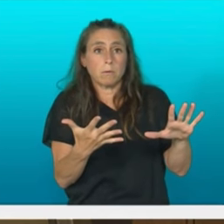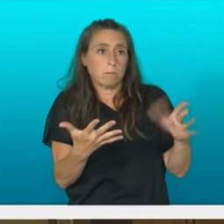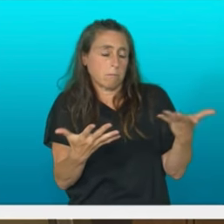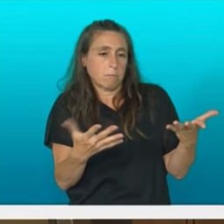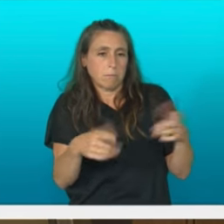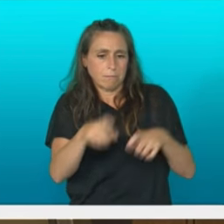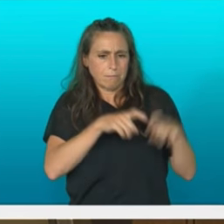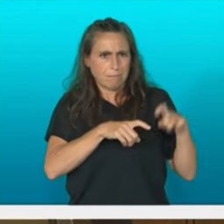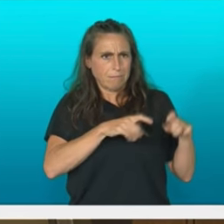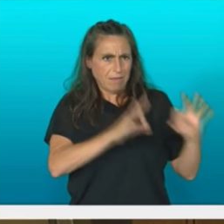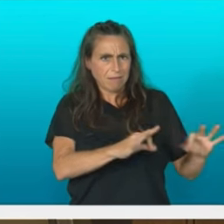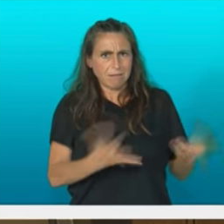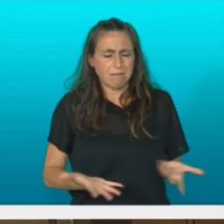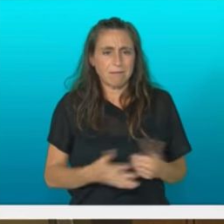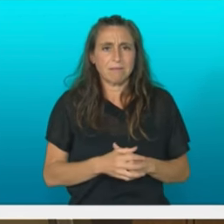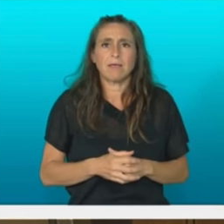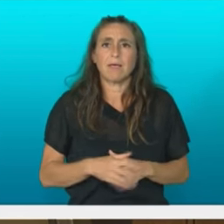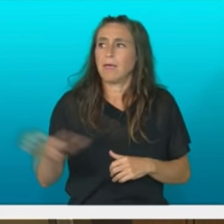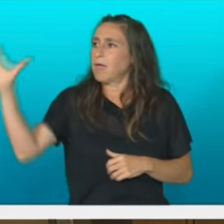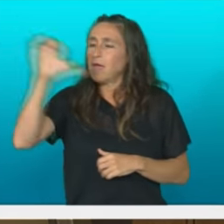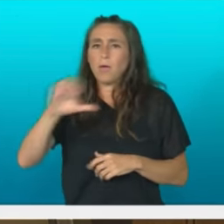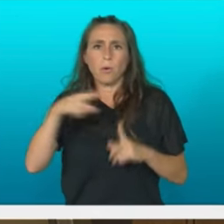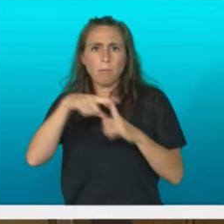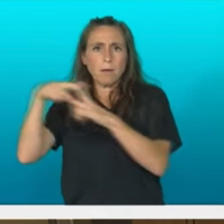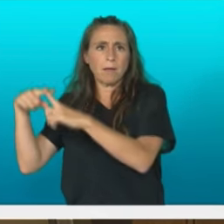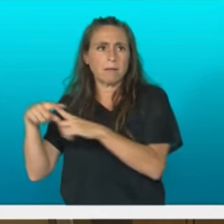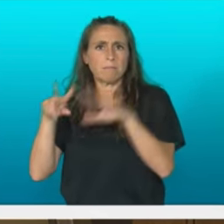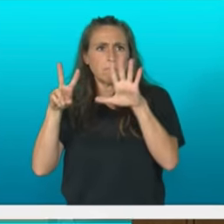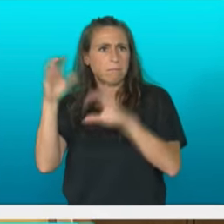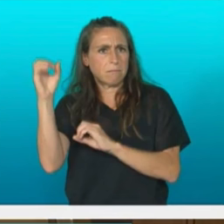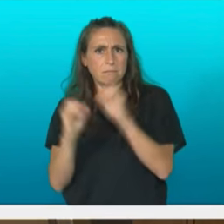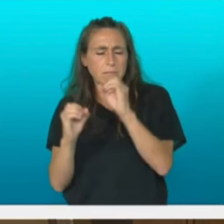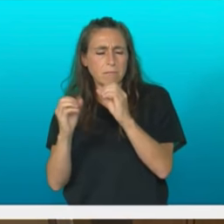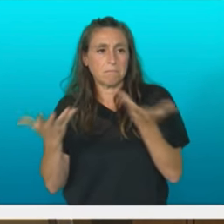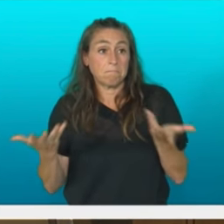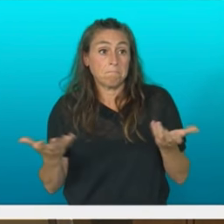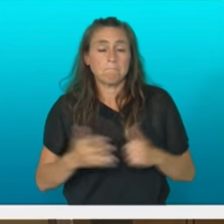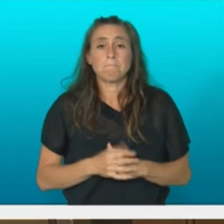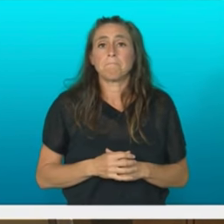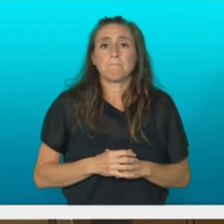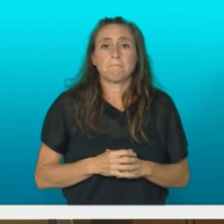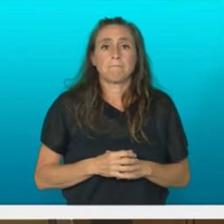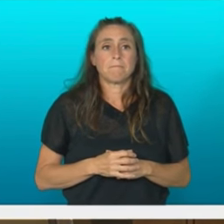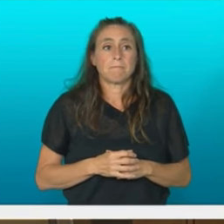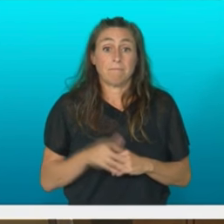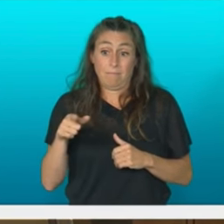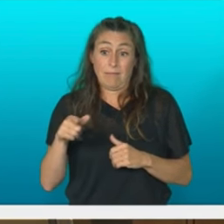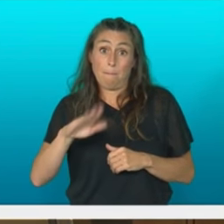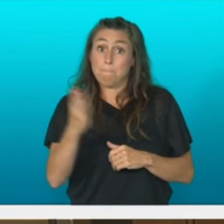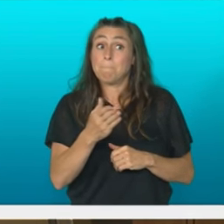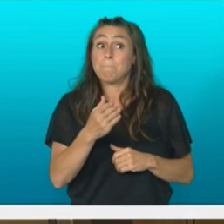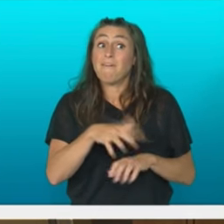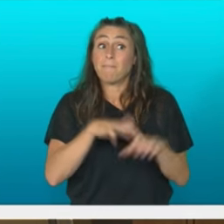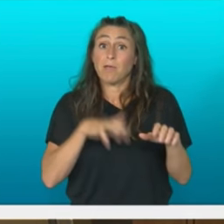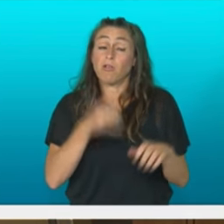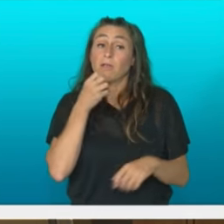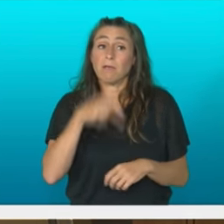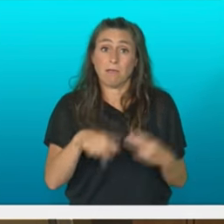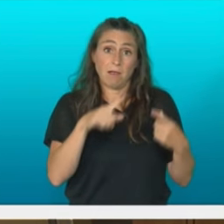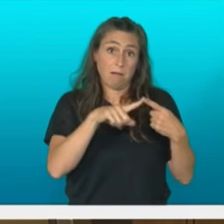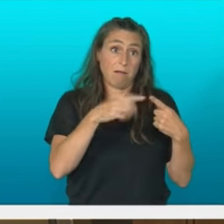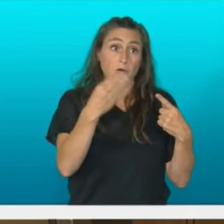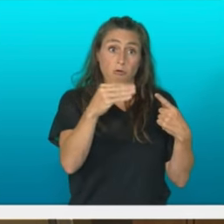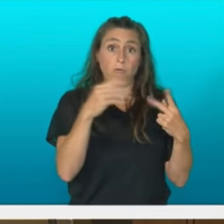atzera urratxe bat denean, Europako bat azbestekua gainera euneko zazpi denean, eta beretziki gazteak eta emakumeak paridatzen duten